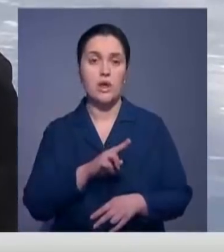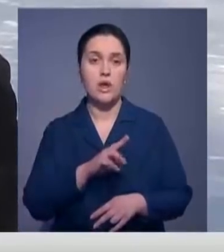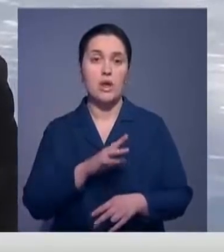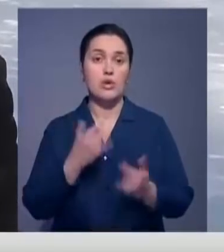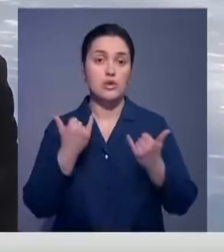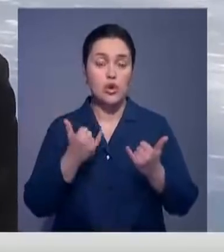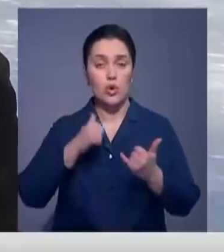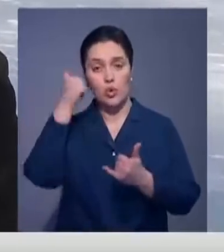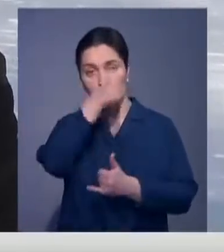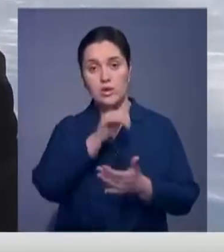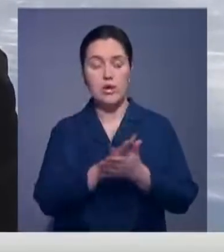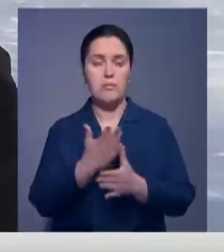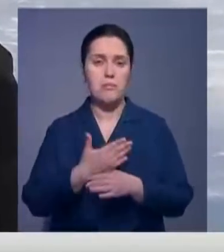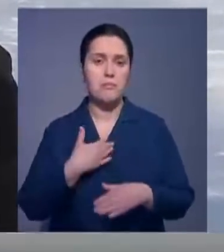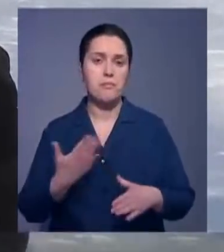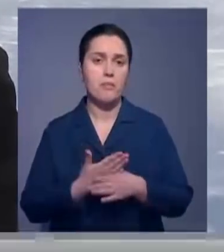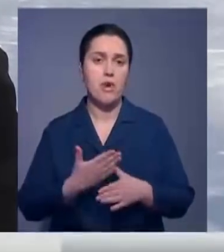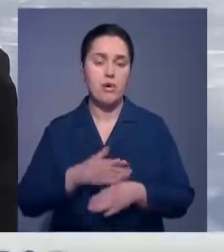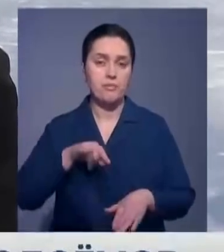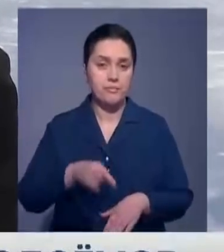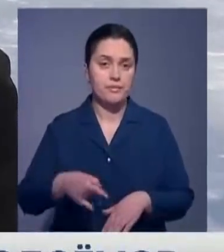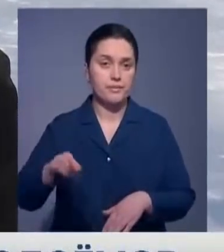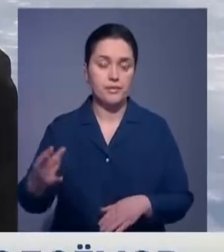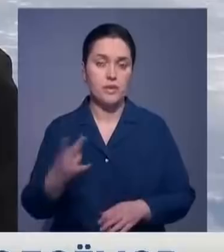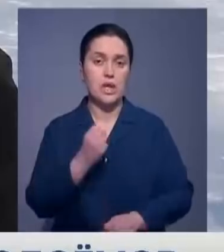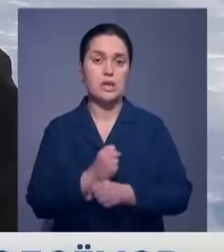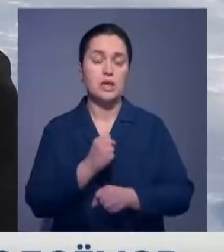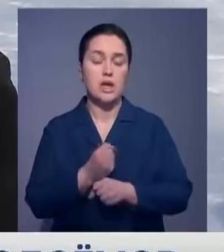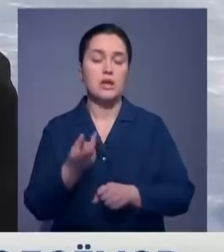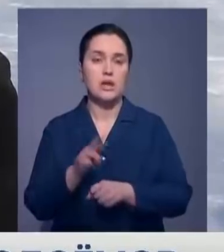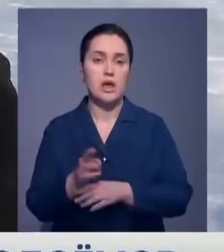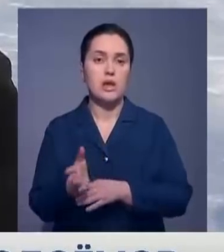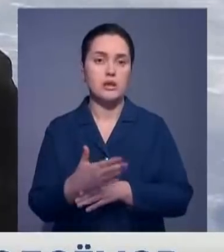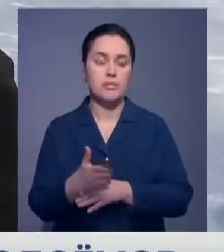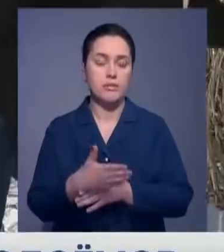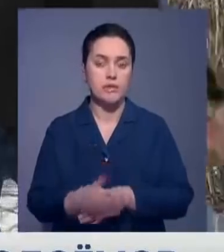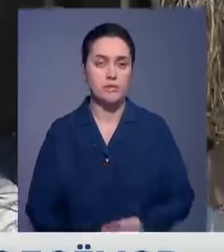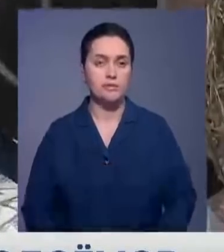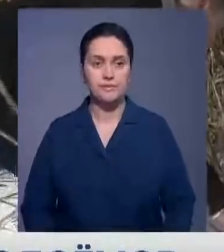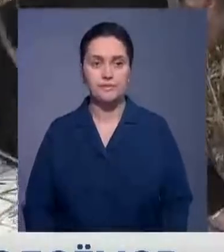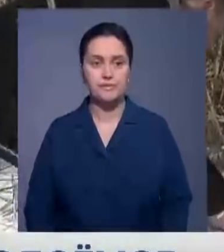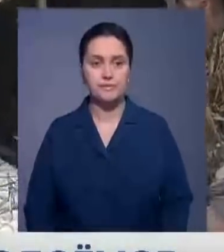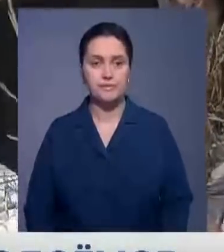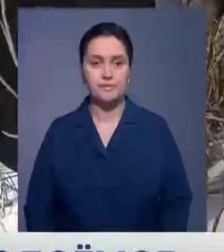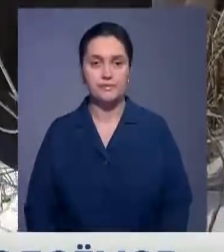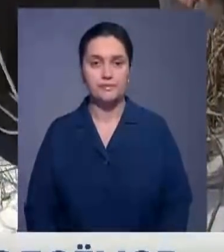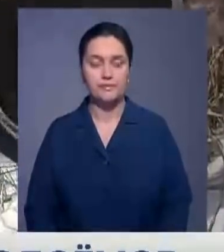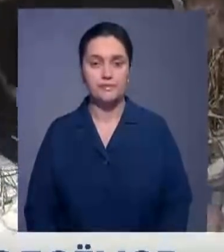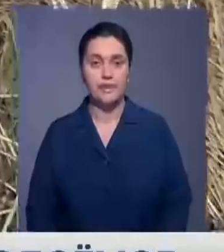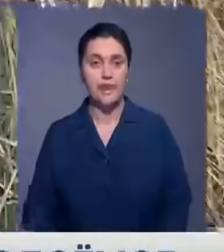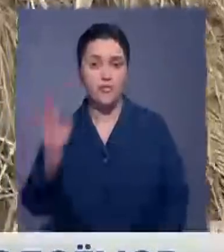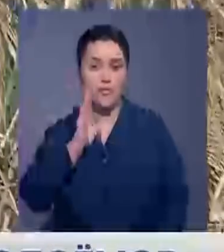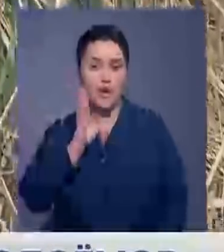волонтеров. Помочь пробурить лунки – самое малое, что мы можем сделать для экологии родного края. Такие же работы по насыщению воды